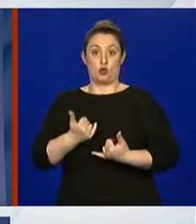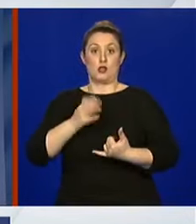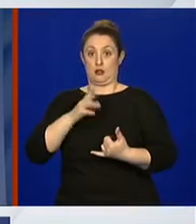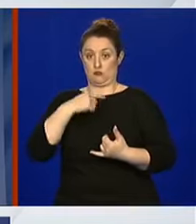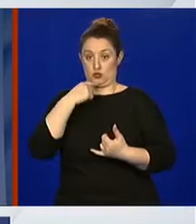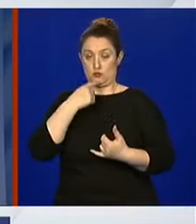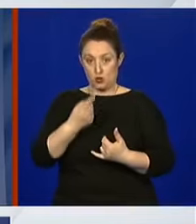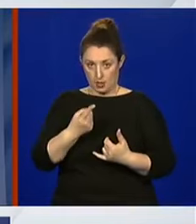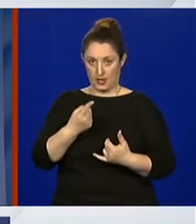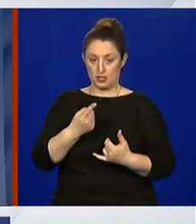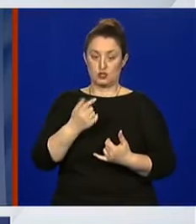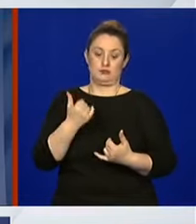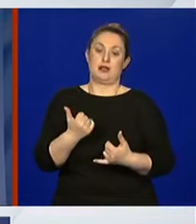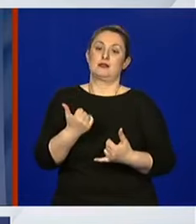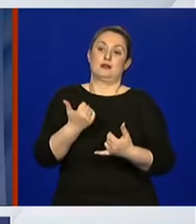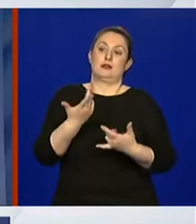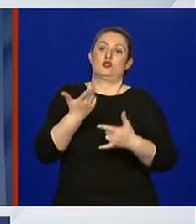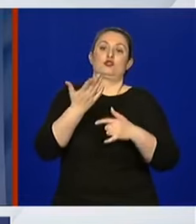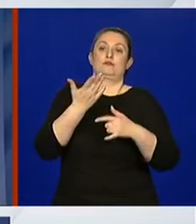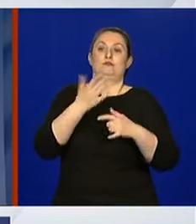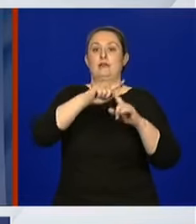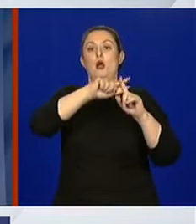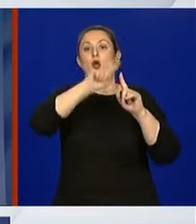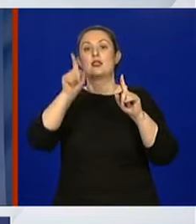dan tek na polovici,